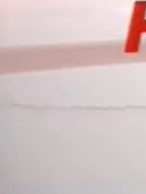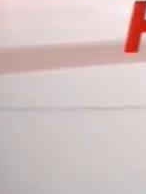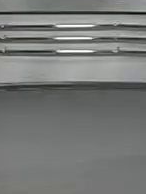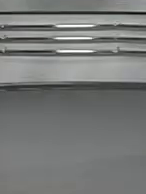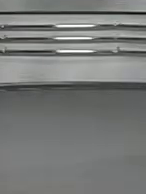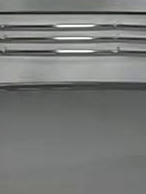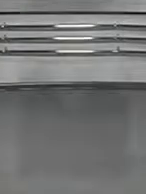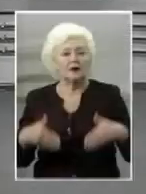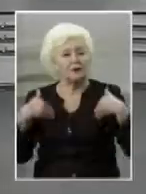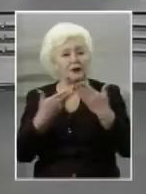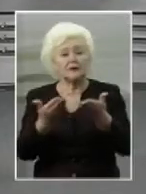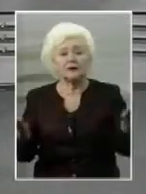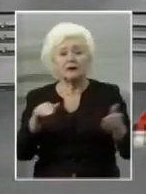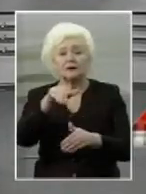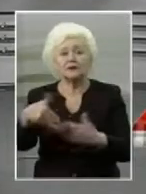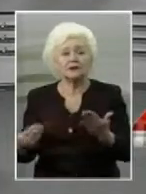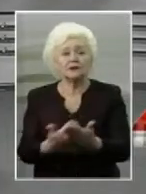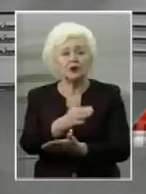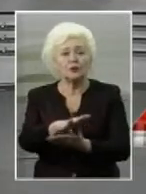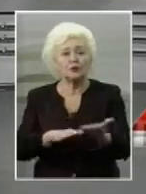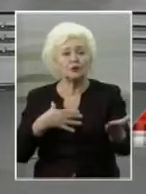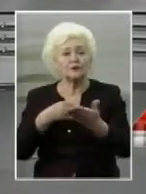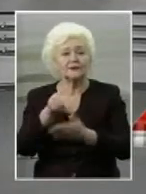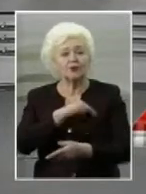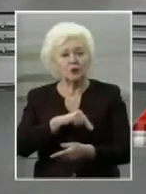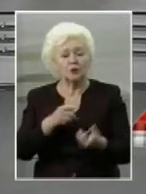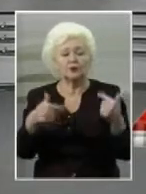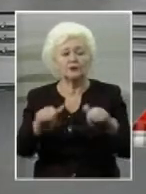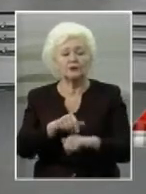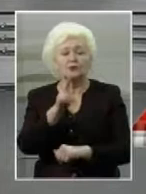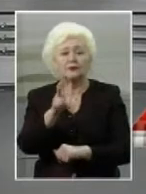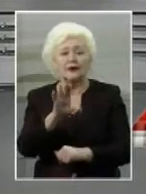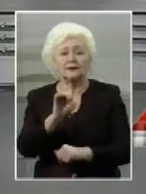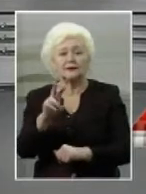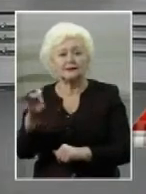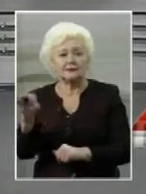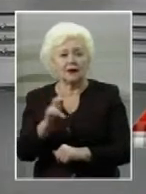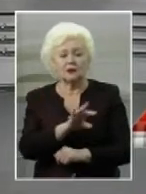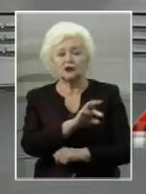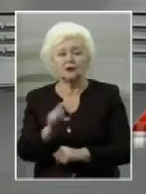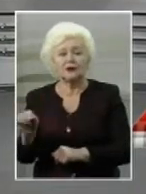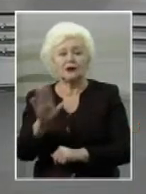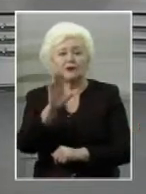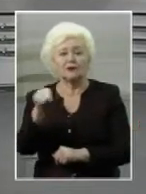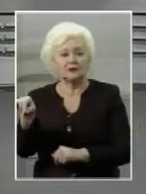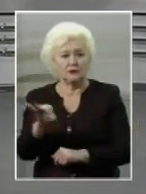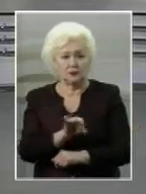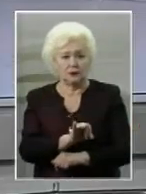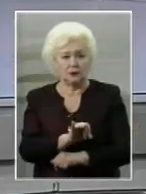Моє вітання. Таврійські новини продовжують свою роботу у студії Ксенія Сіліна. Сурдопереклад Валентини Тоніної.